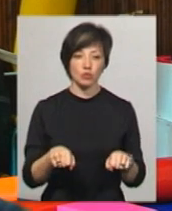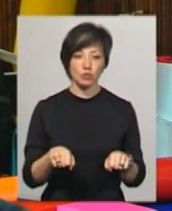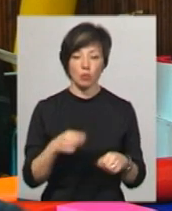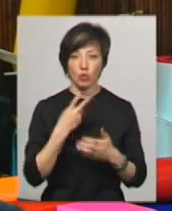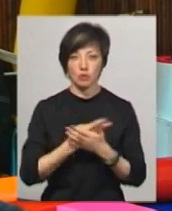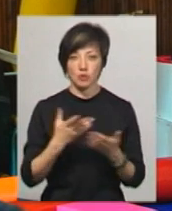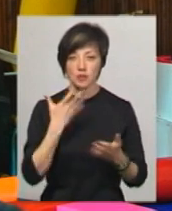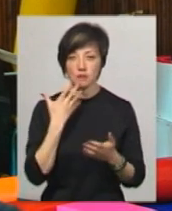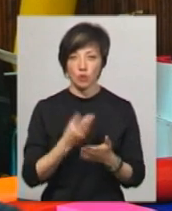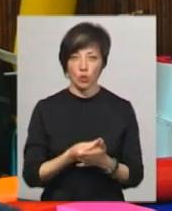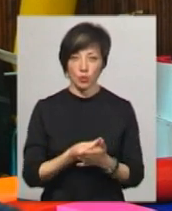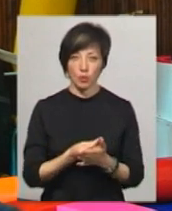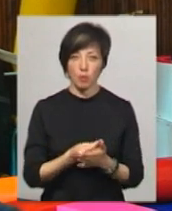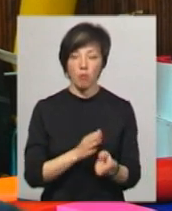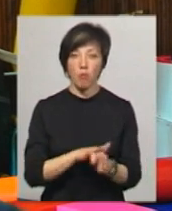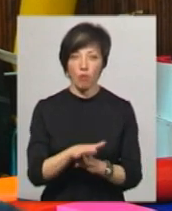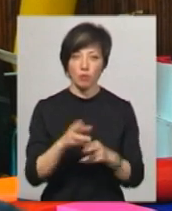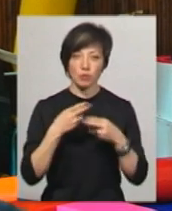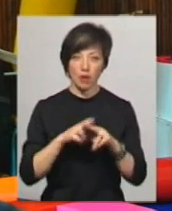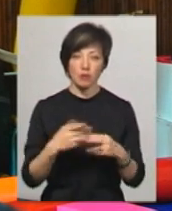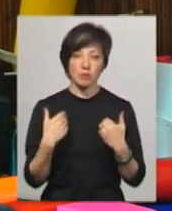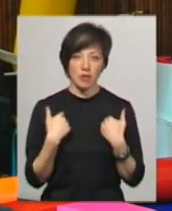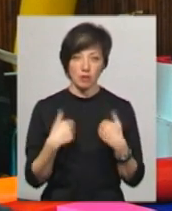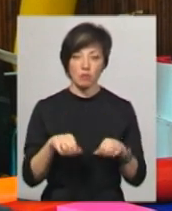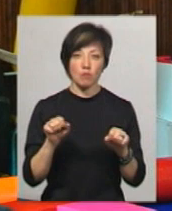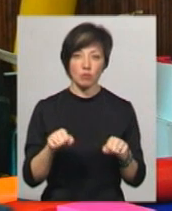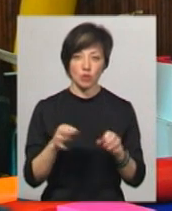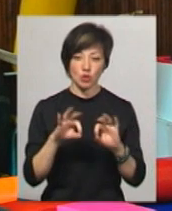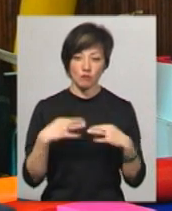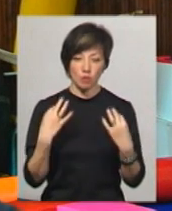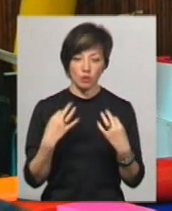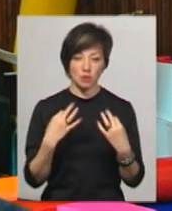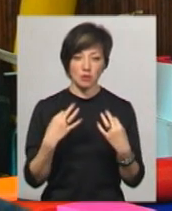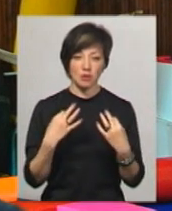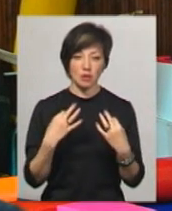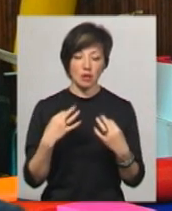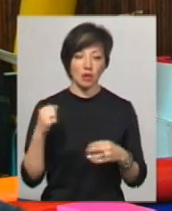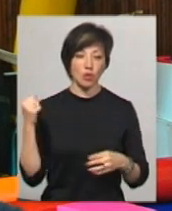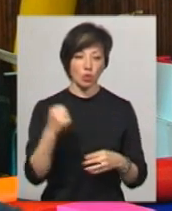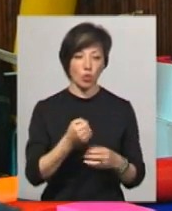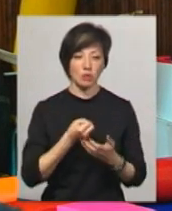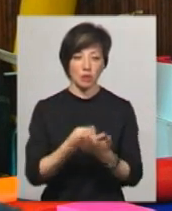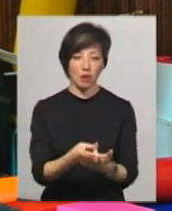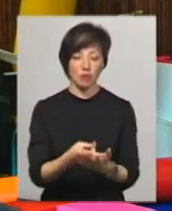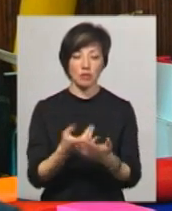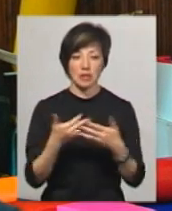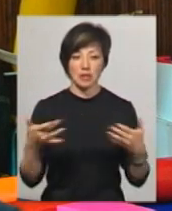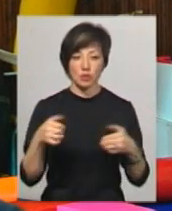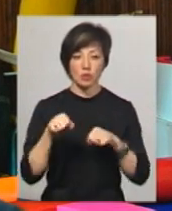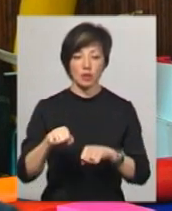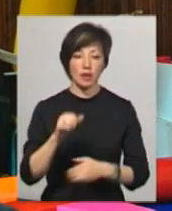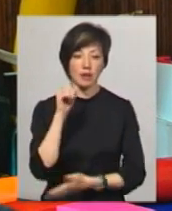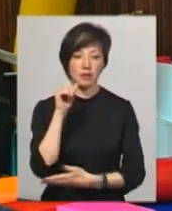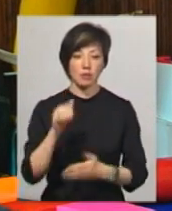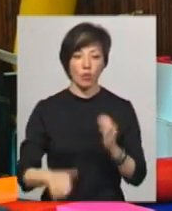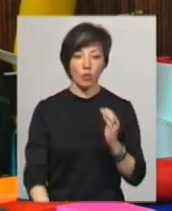продемонструвати свою повну техніку. Мені дозволений нокдаун, дозволені різні удари також ліктями